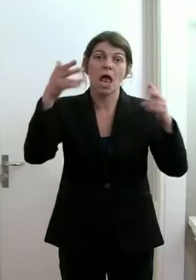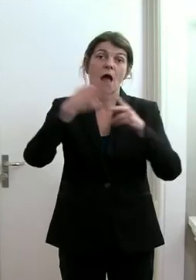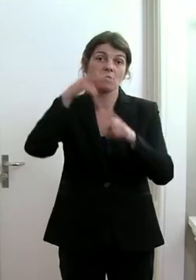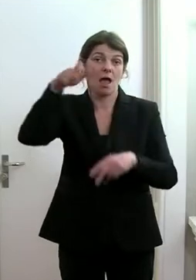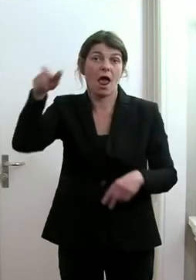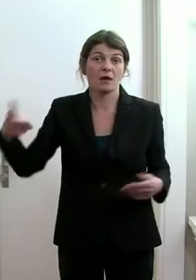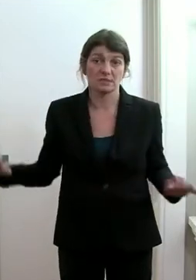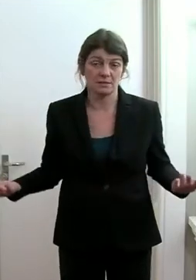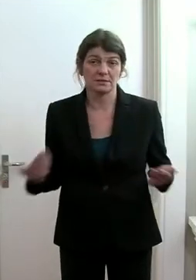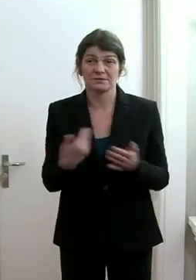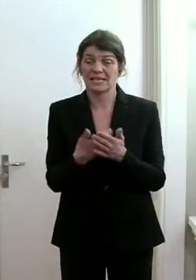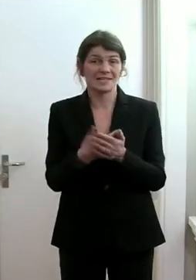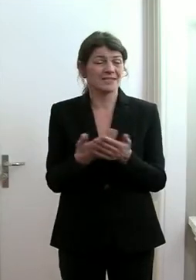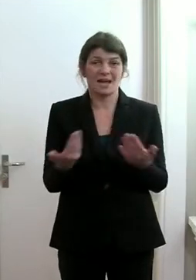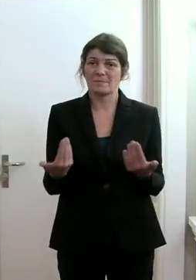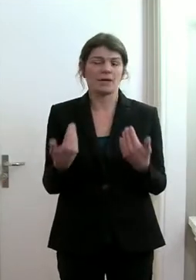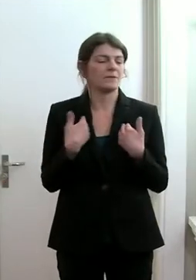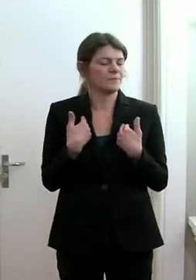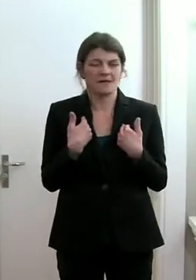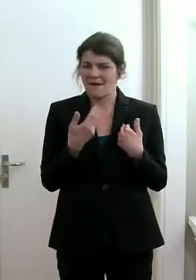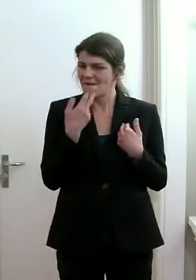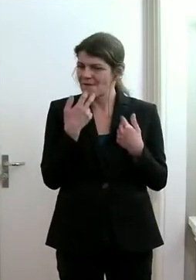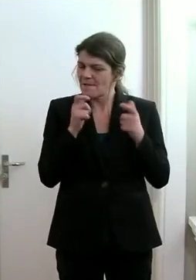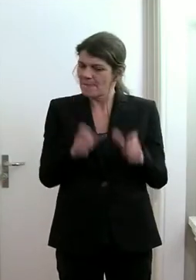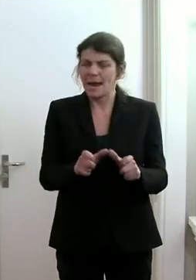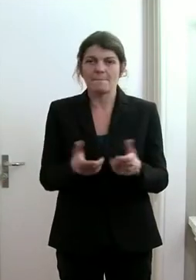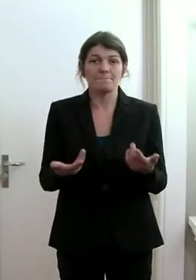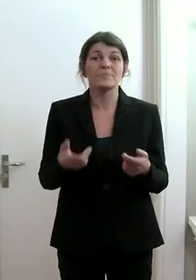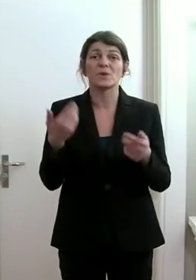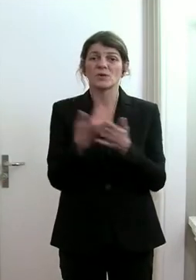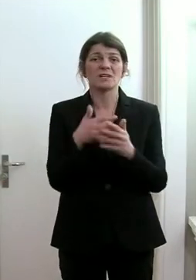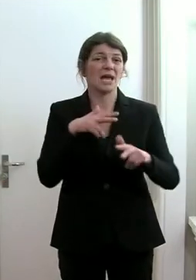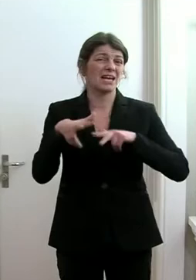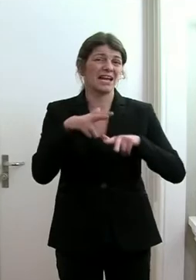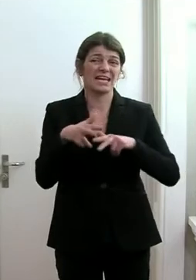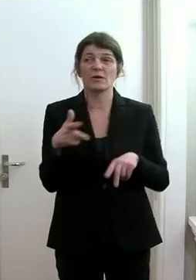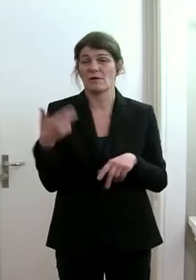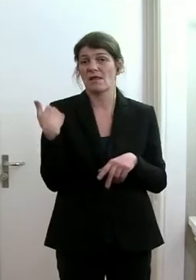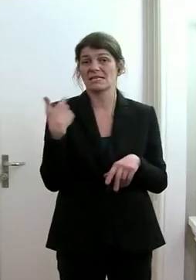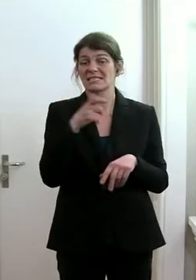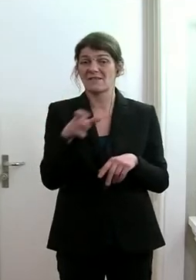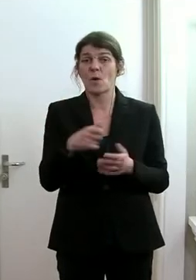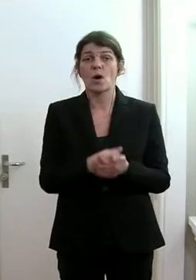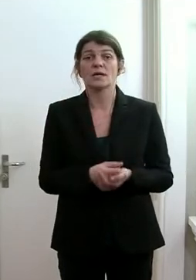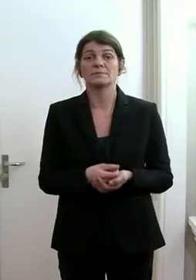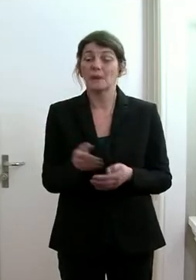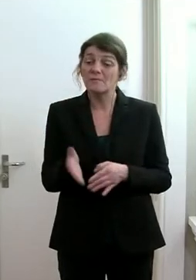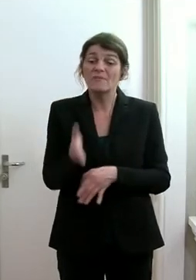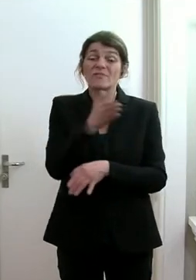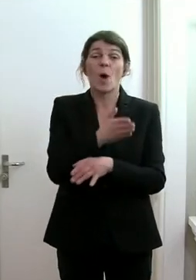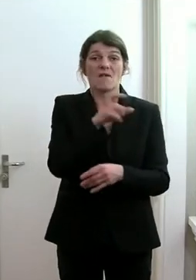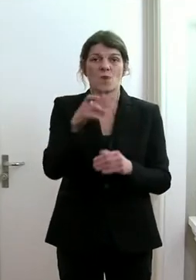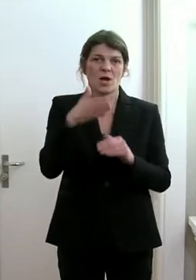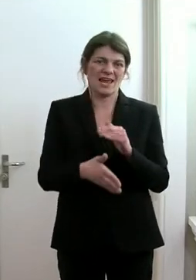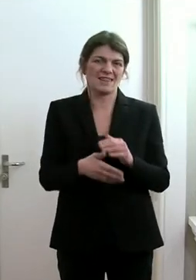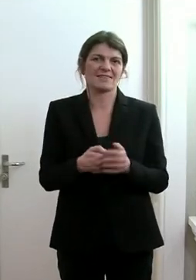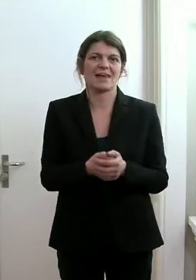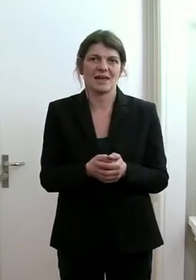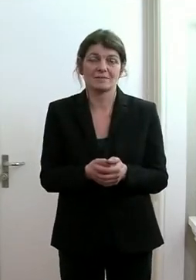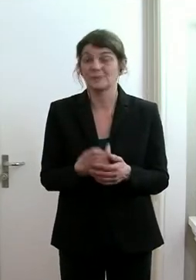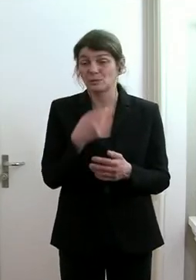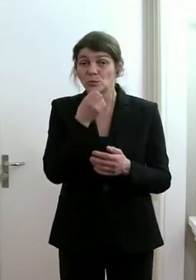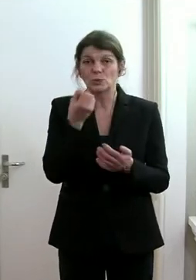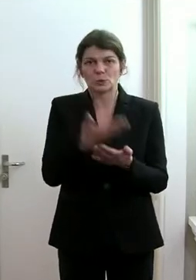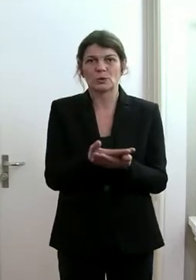hinten raus. Und das wollten wir vermeiden. Und deshalb hat sich die Regierung letzte Woche vor dem Wochenende, ich muss